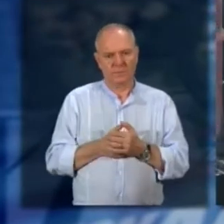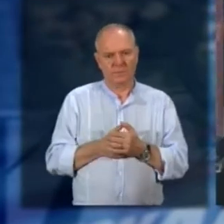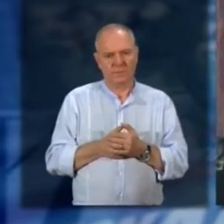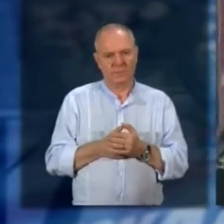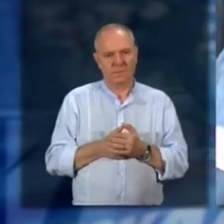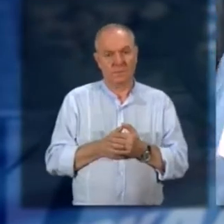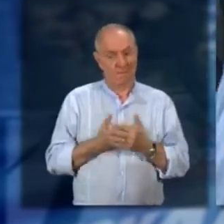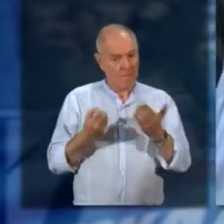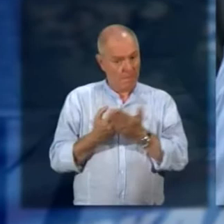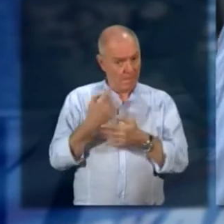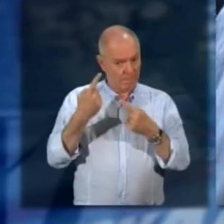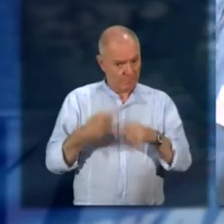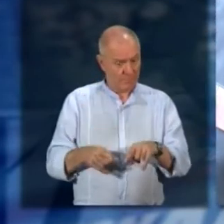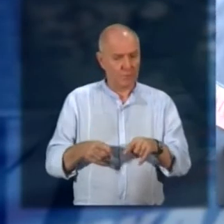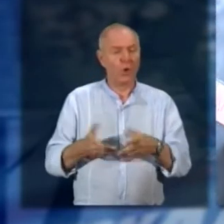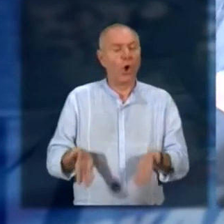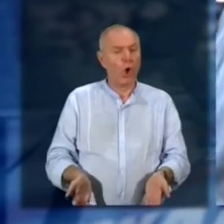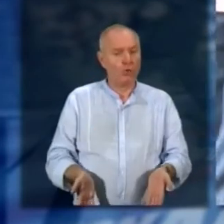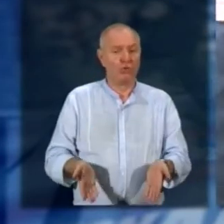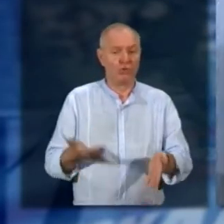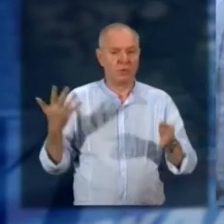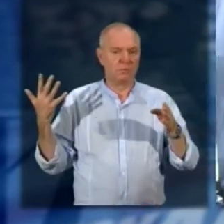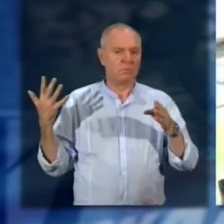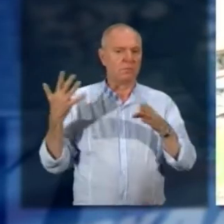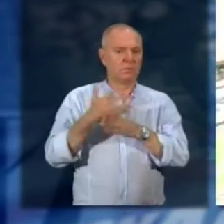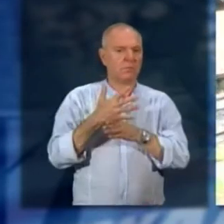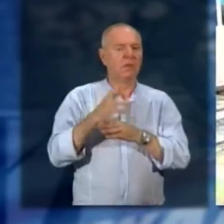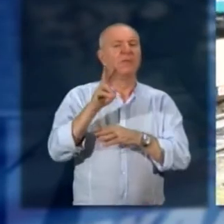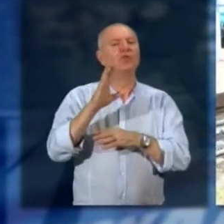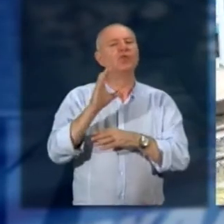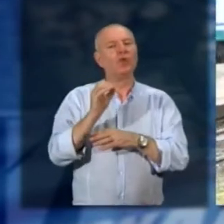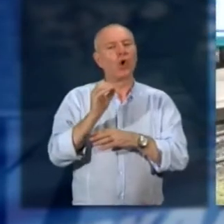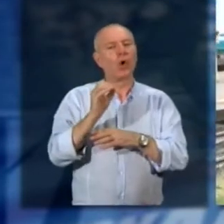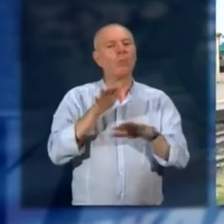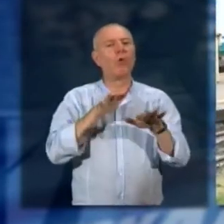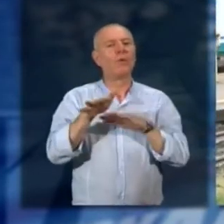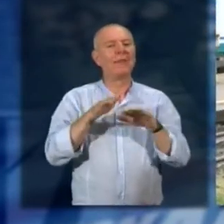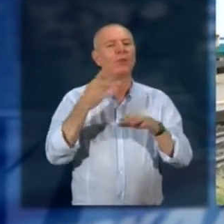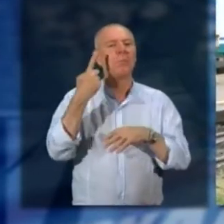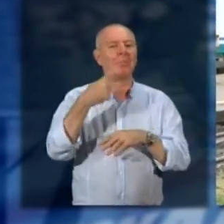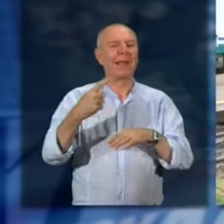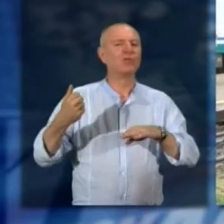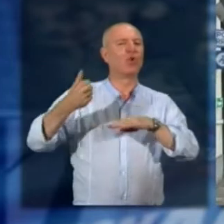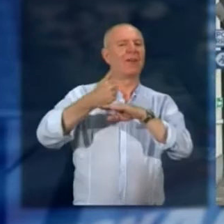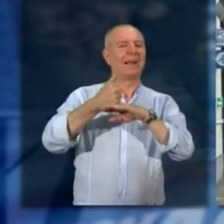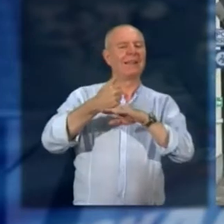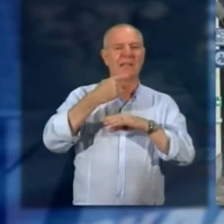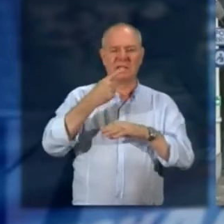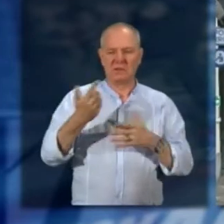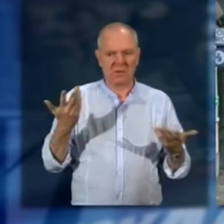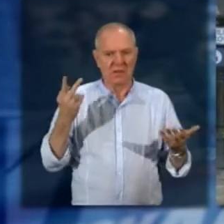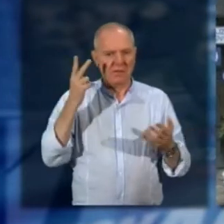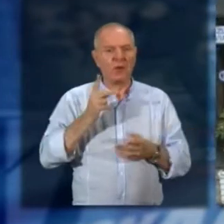la gente di polizia, interviene oggi il coordinamento provinciale VCO del Movimento per la Sovranità, per denunciare l'assenza della